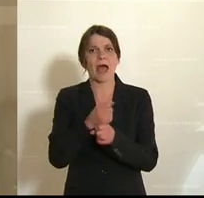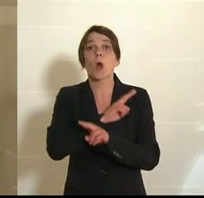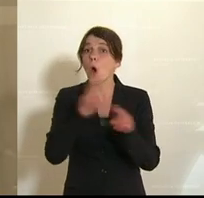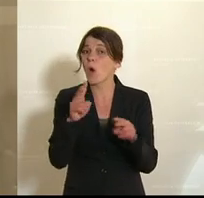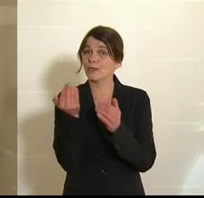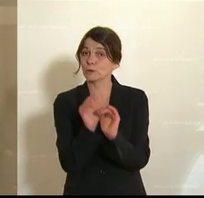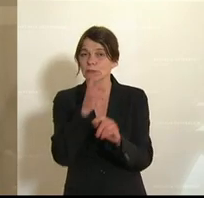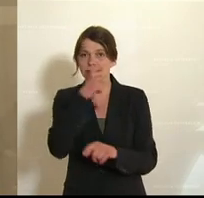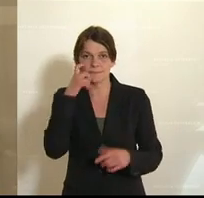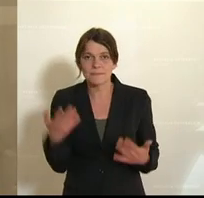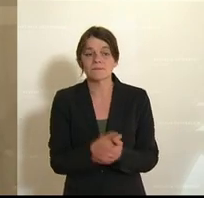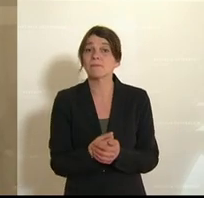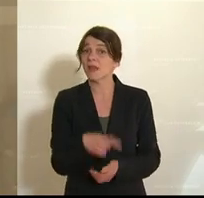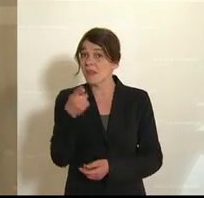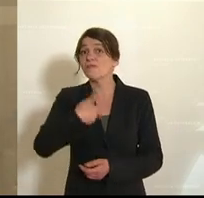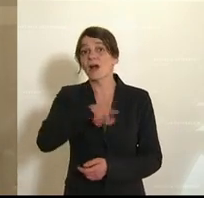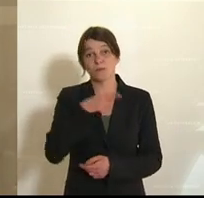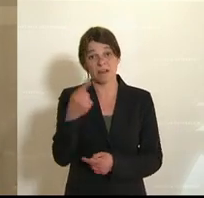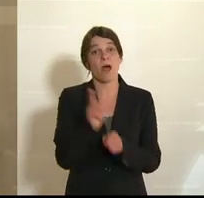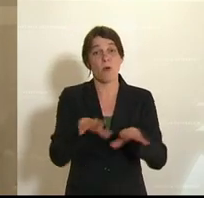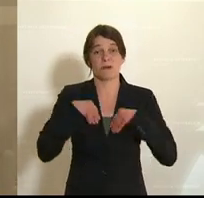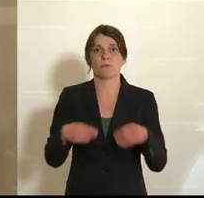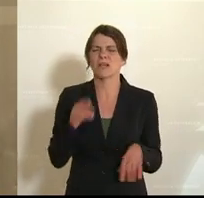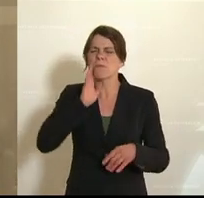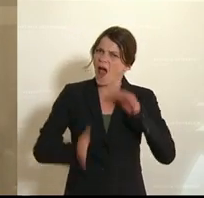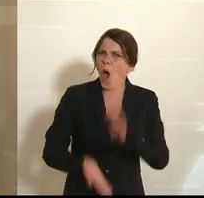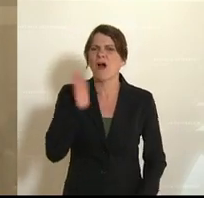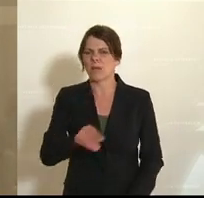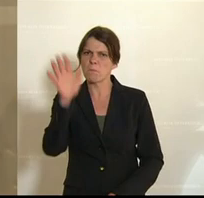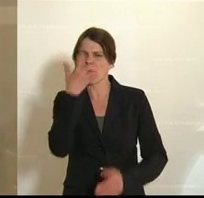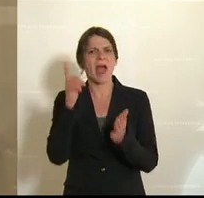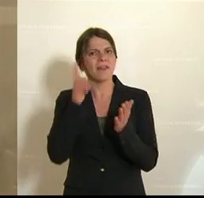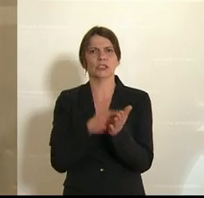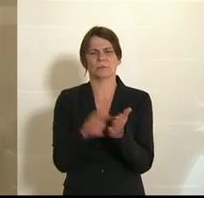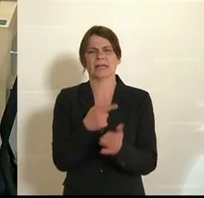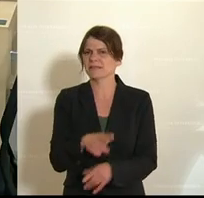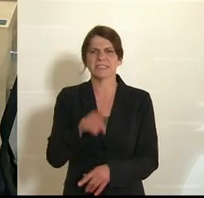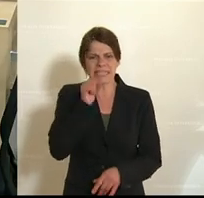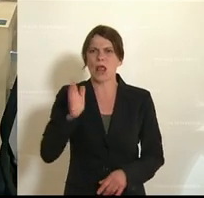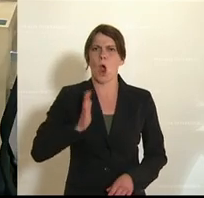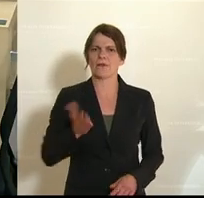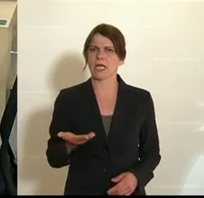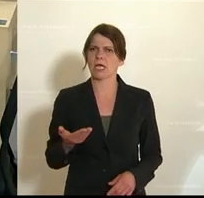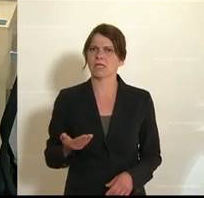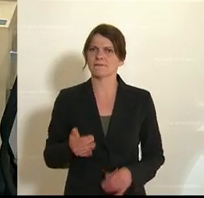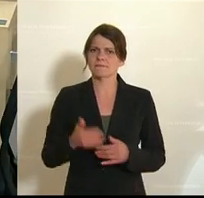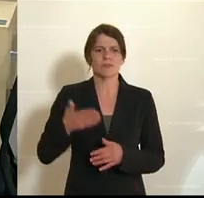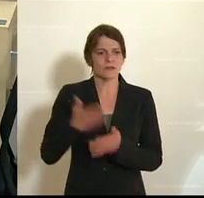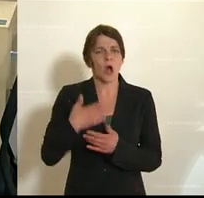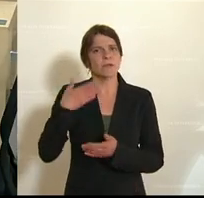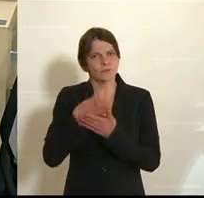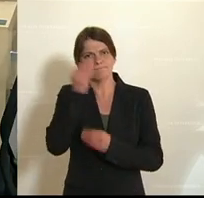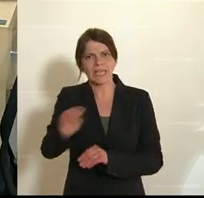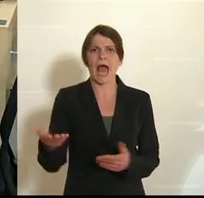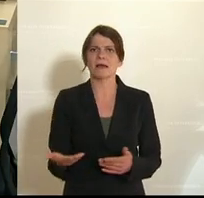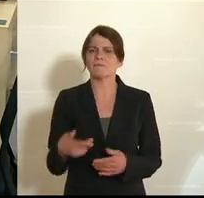Diese Verantwortung haben sie auch zu übernehmen. Jetzt hören Sie, endlich mit ihrem blöden Handy aufzuspielen. Das ist eine Unhöflichkeit, das sage ich schon meinen Kindern immer den gesamten